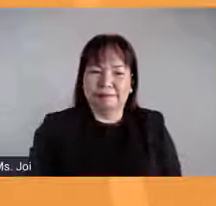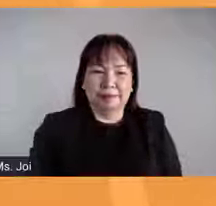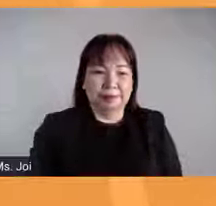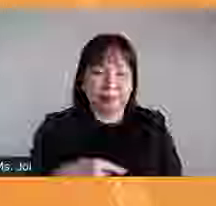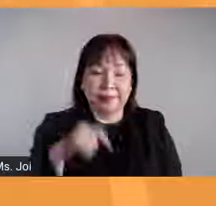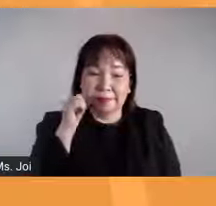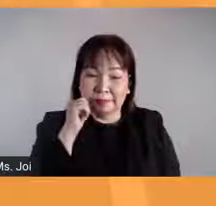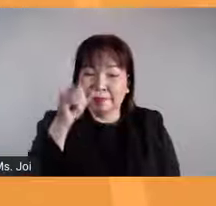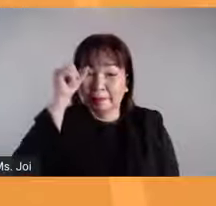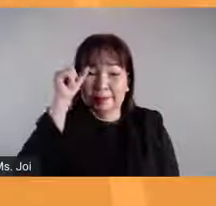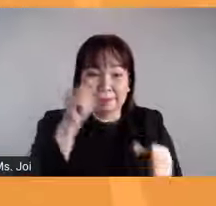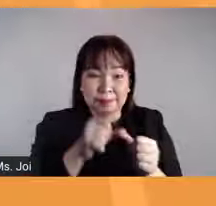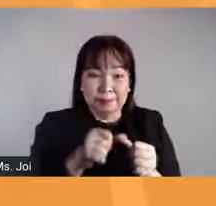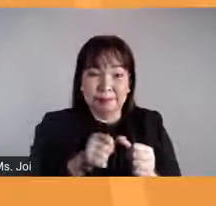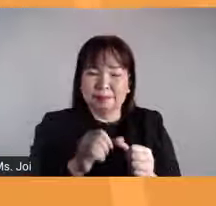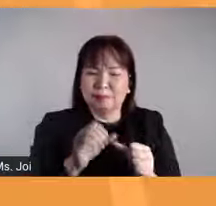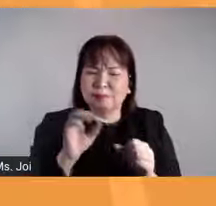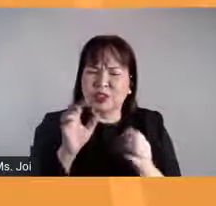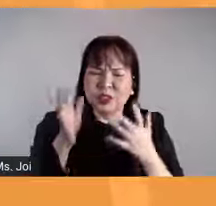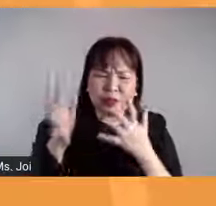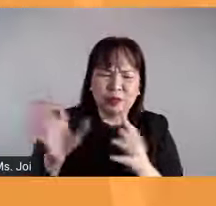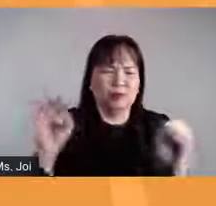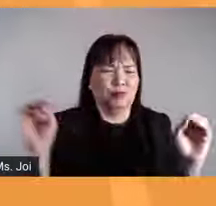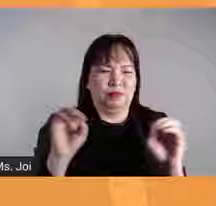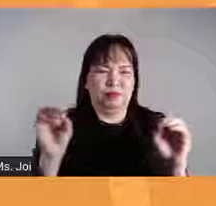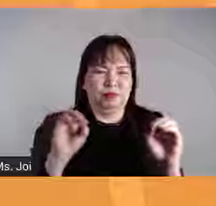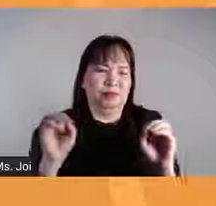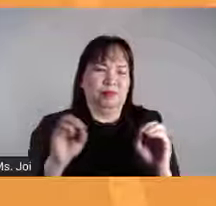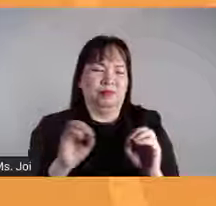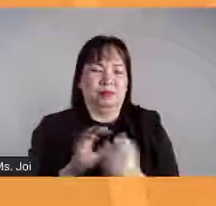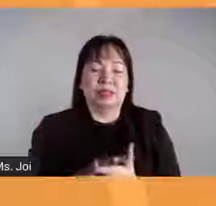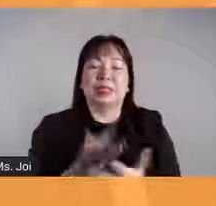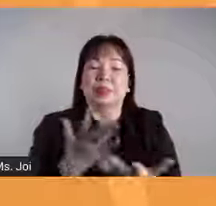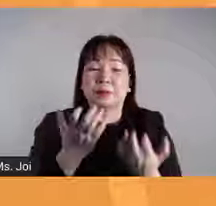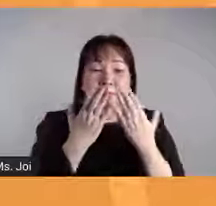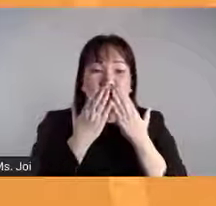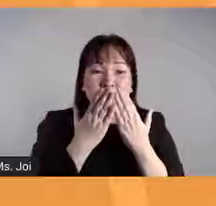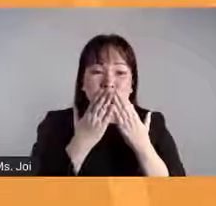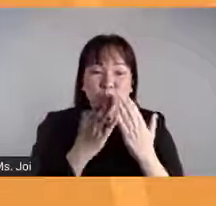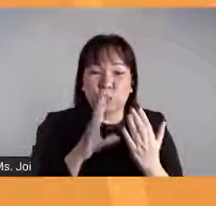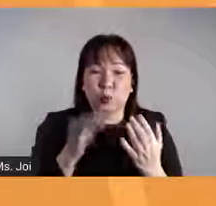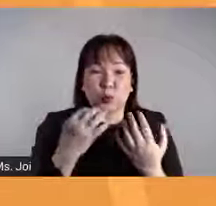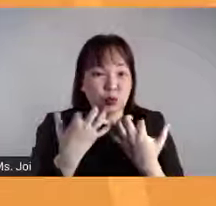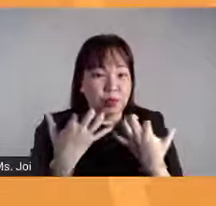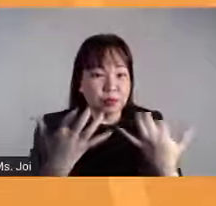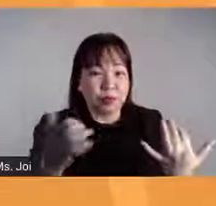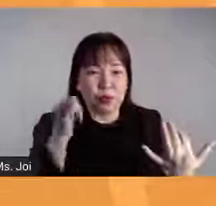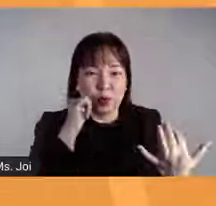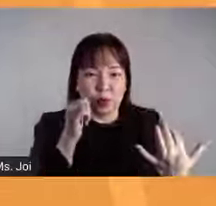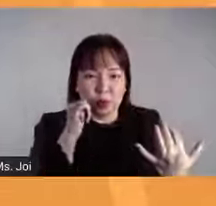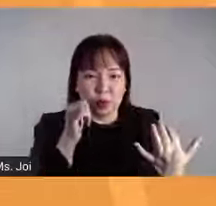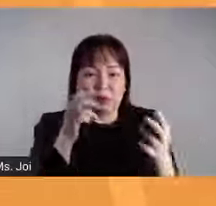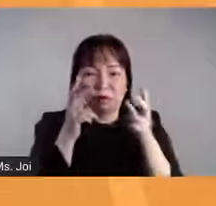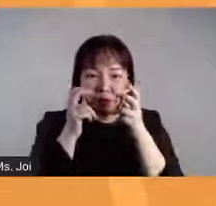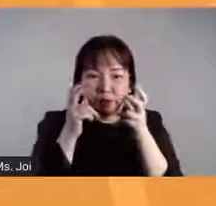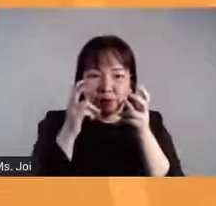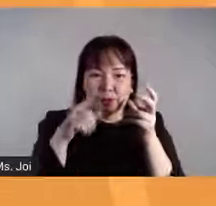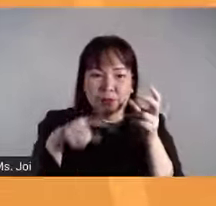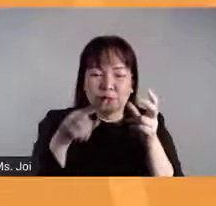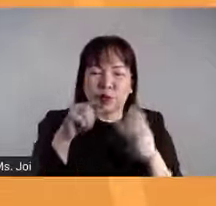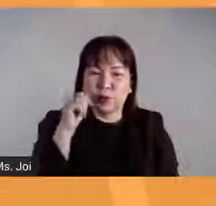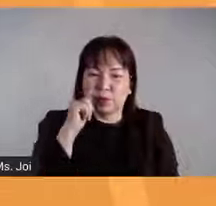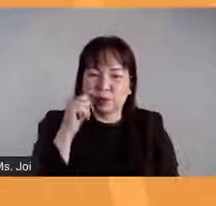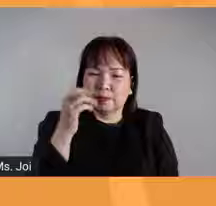tatandaan na walang iwanan. Gusto rin po namin magpasalamat sa mga nanunood at nakikinig ng mga nakaraang